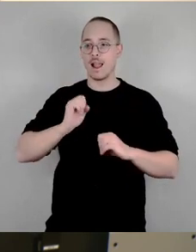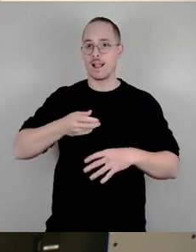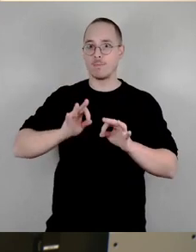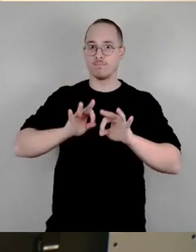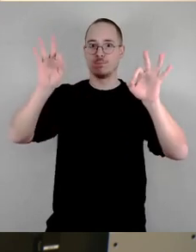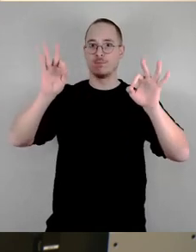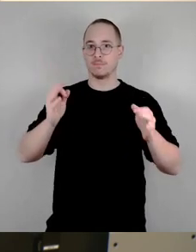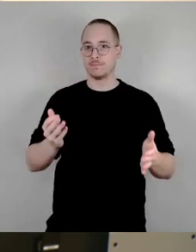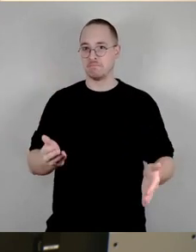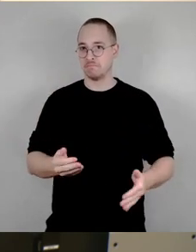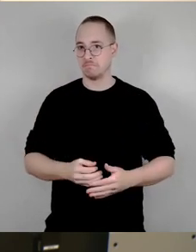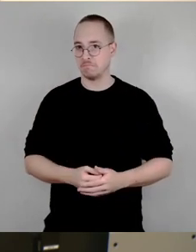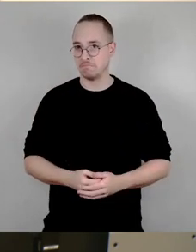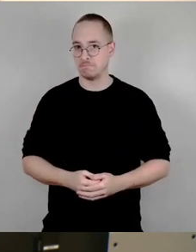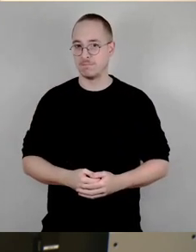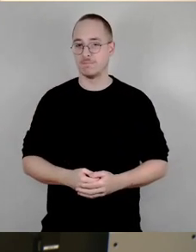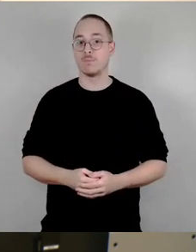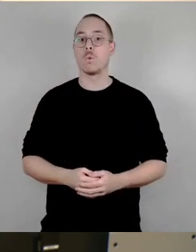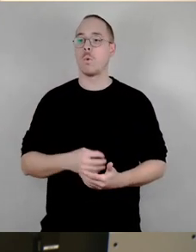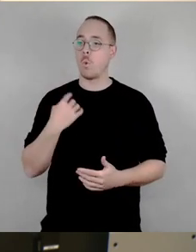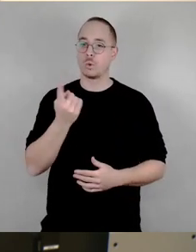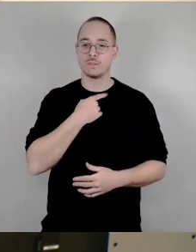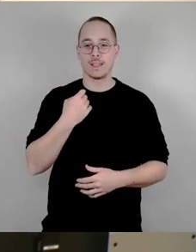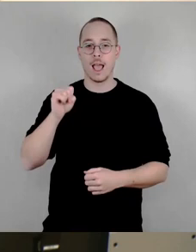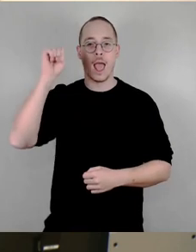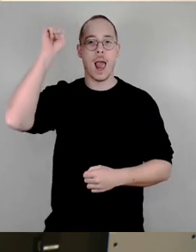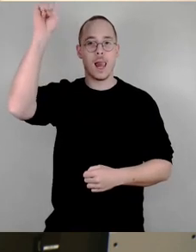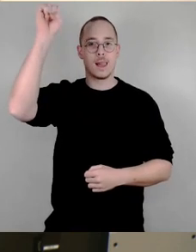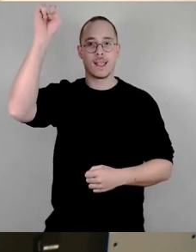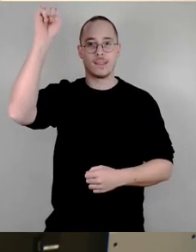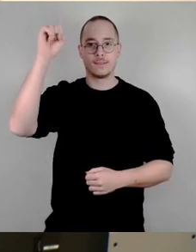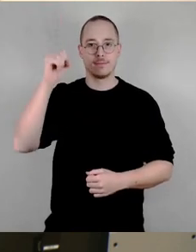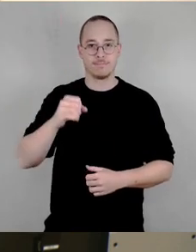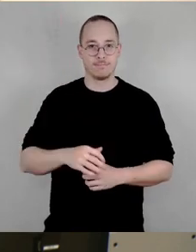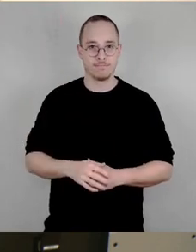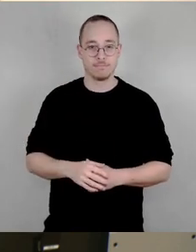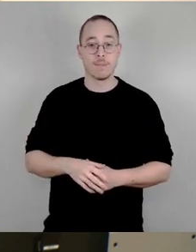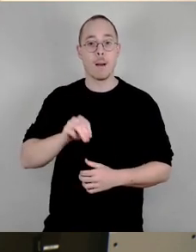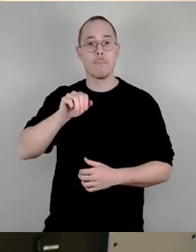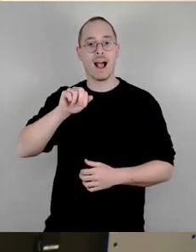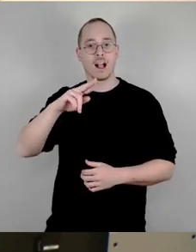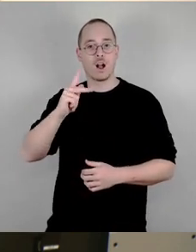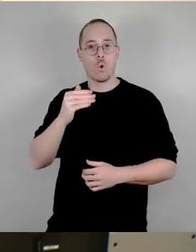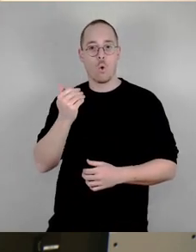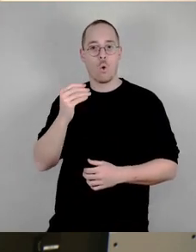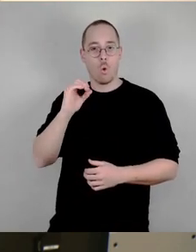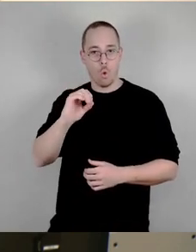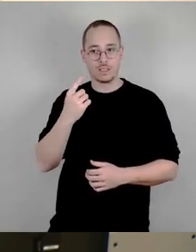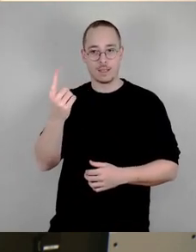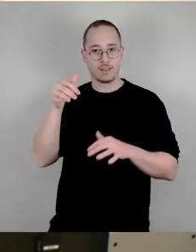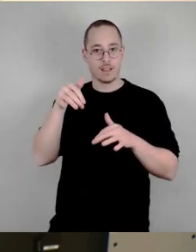Unsere Helden Der Marco hat zwei Beine Ideen hat er keine